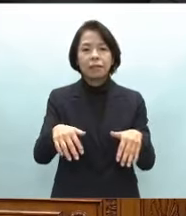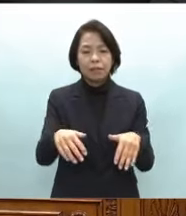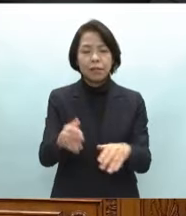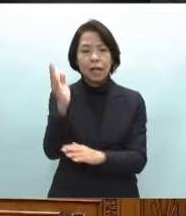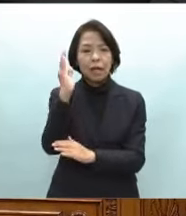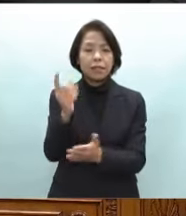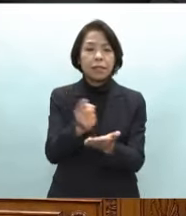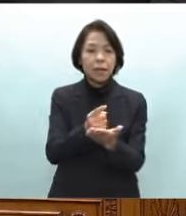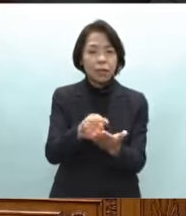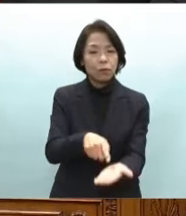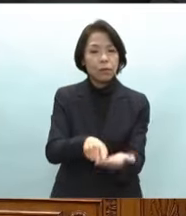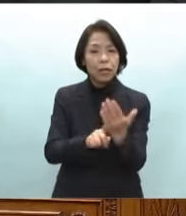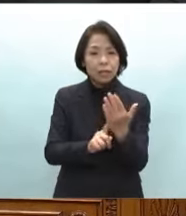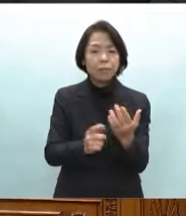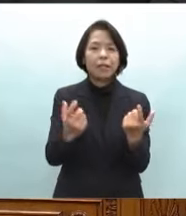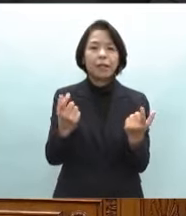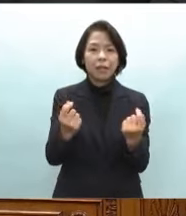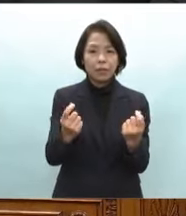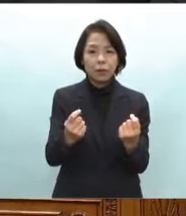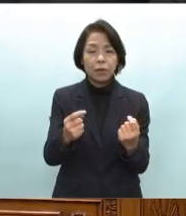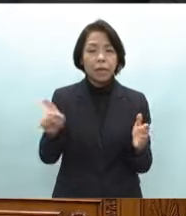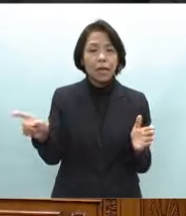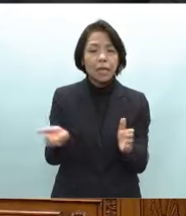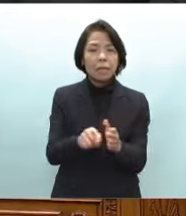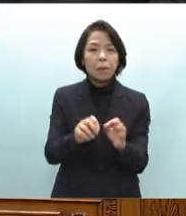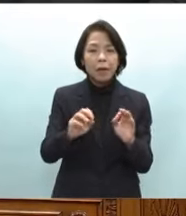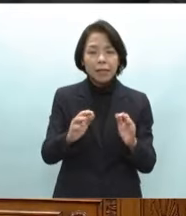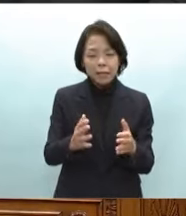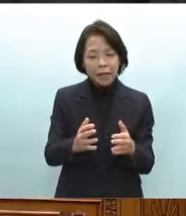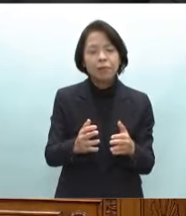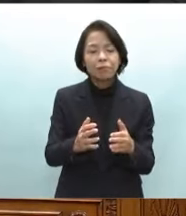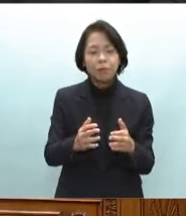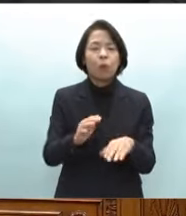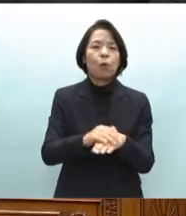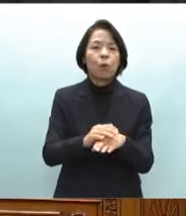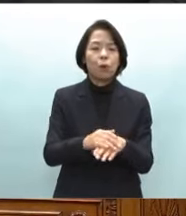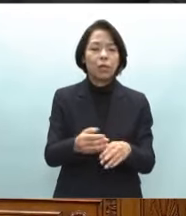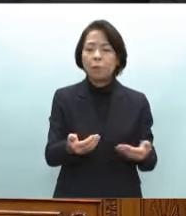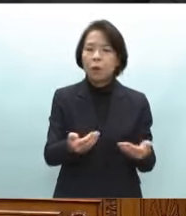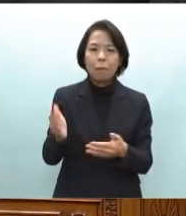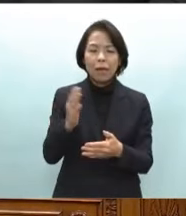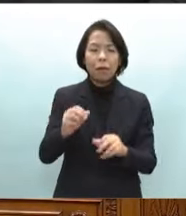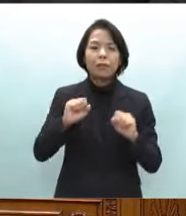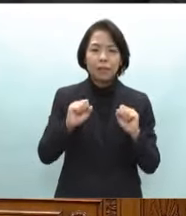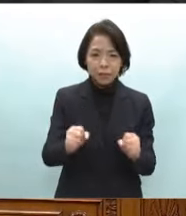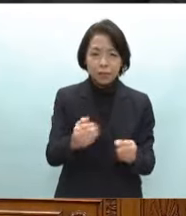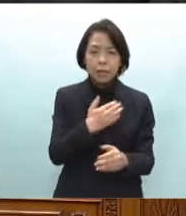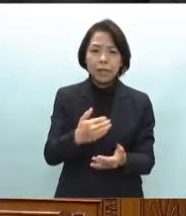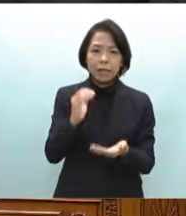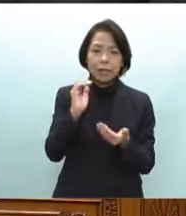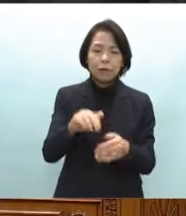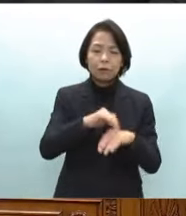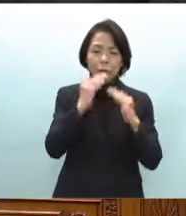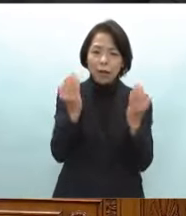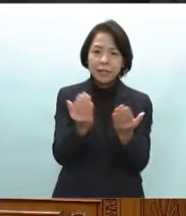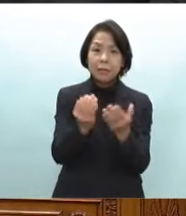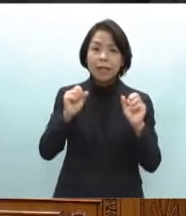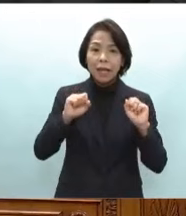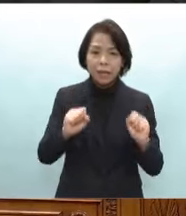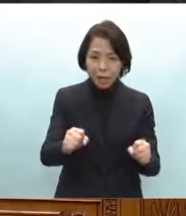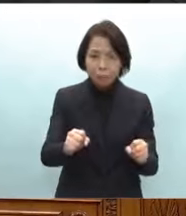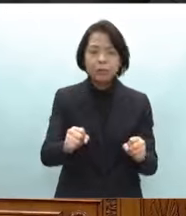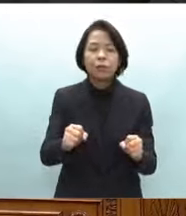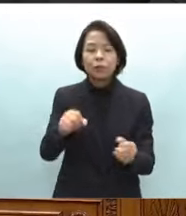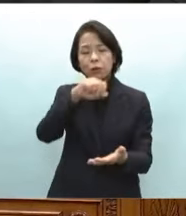針で示されたように異例の措置でもためらわずに実行するできることは全てあるという意気込みを実